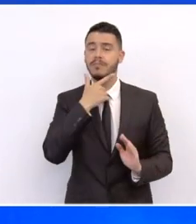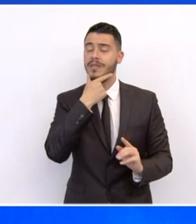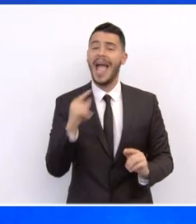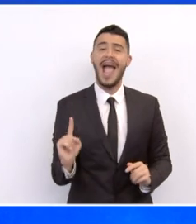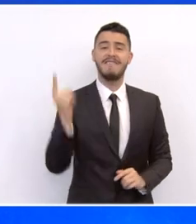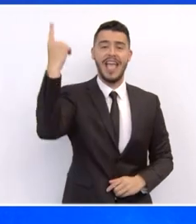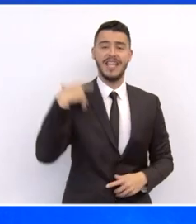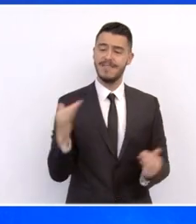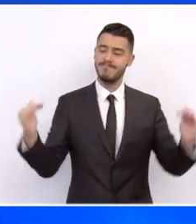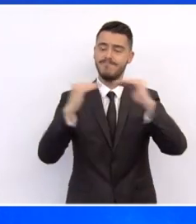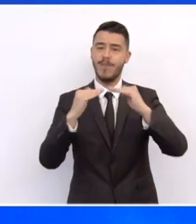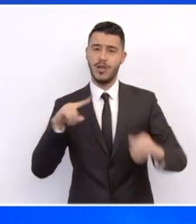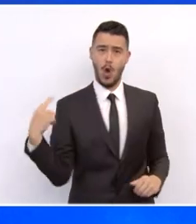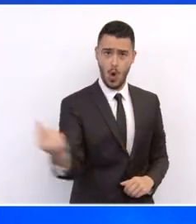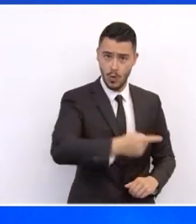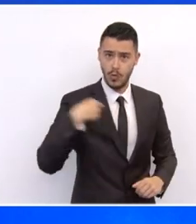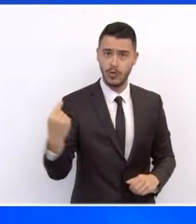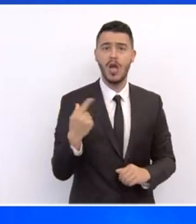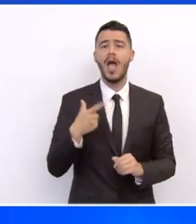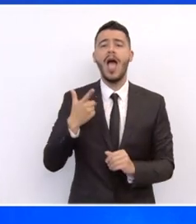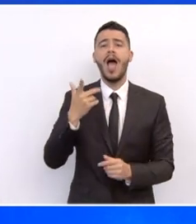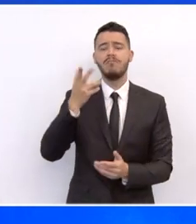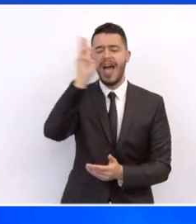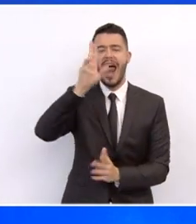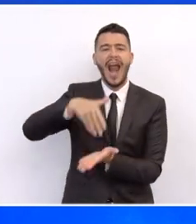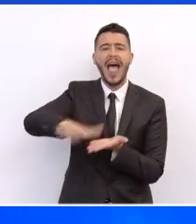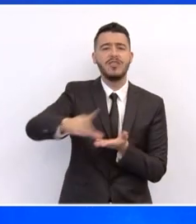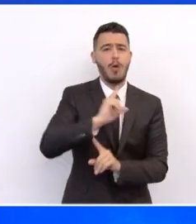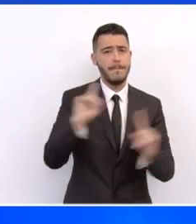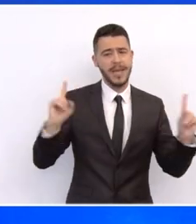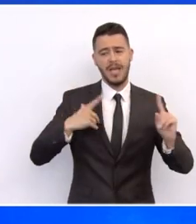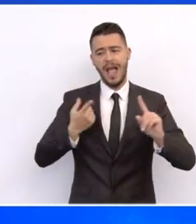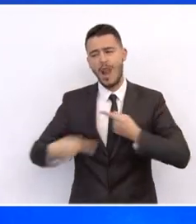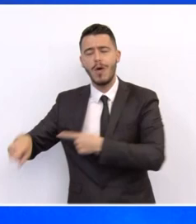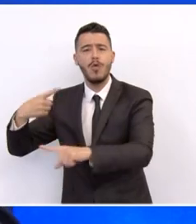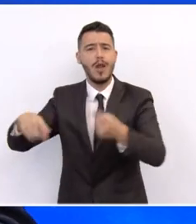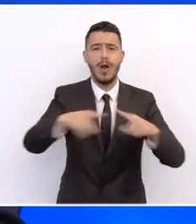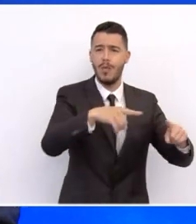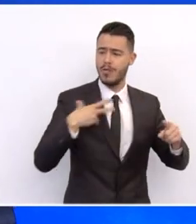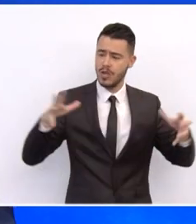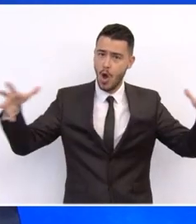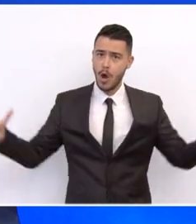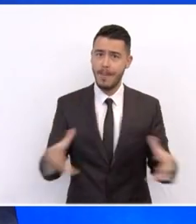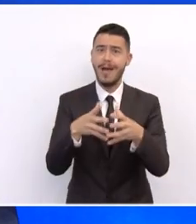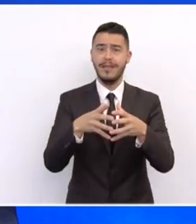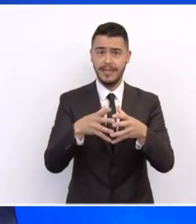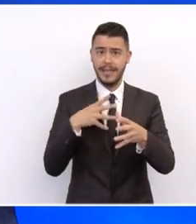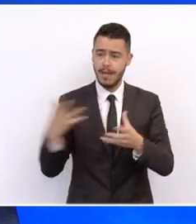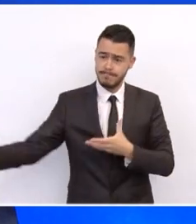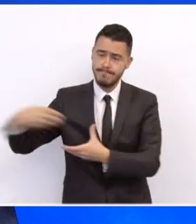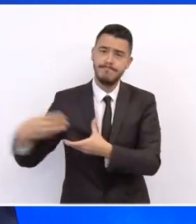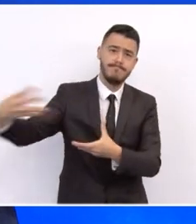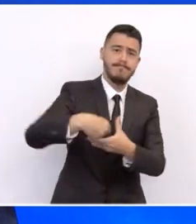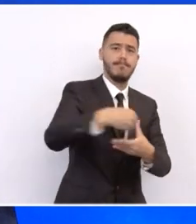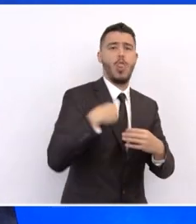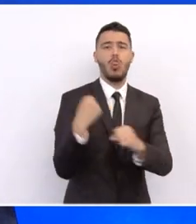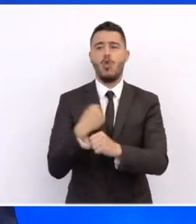στήριξης διαφορετικότητας και ακόμη προγράμματα ένταξης προσφύγων στην αγορά εργασίας. Το Ελλάδα 2